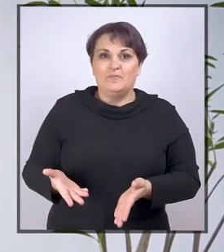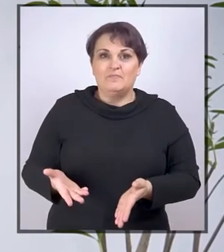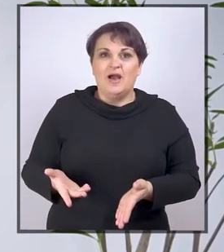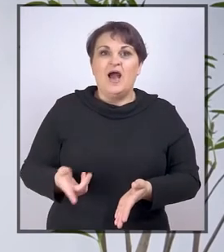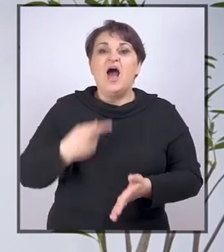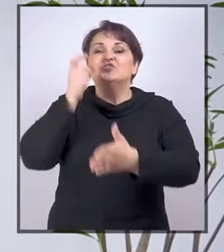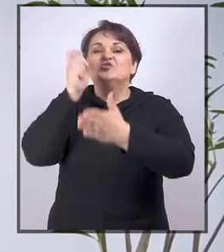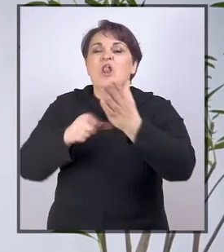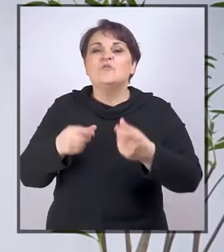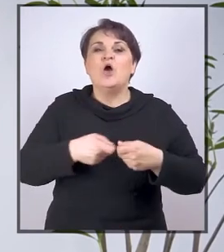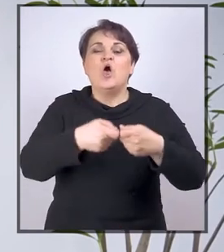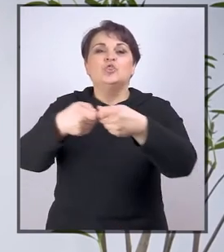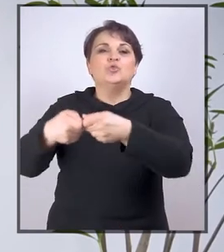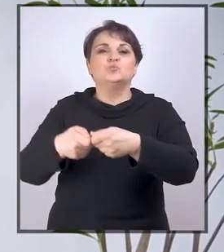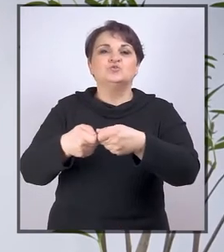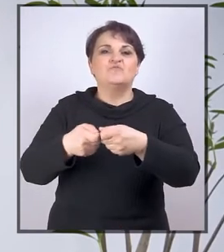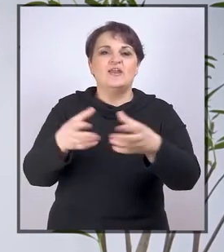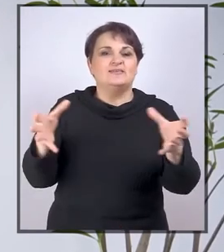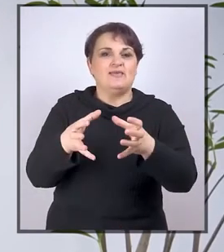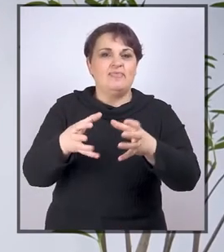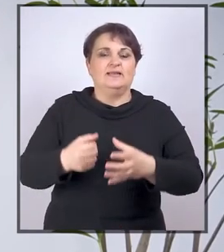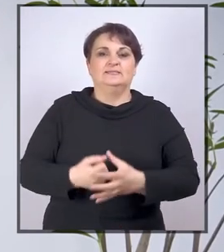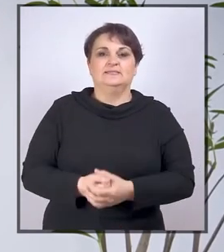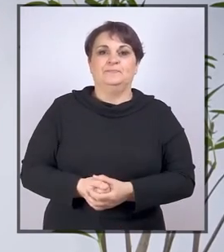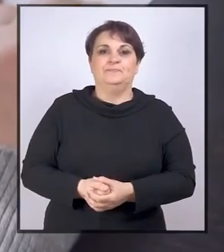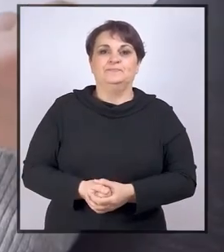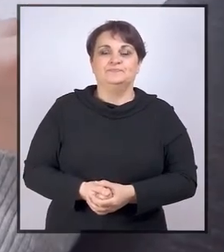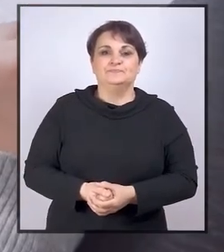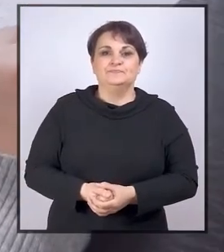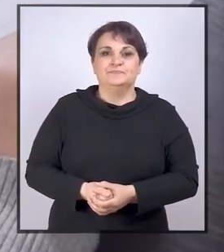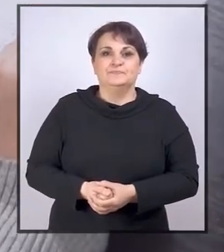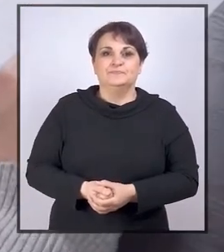pojedincima, drugim članovima društvene zajednice.